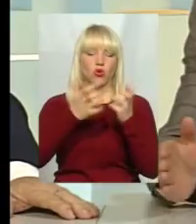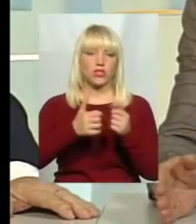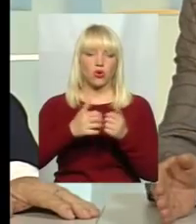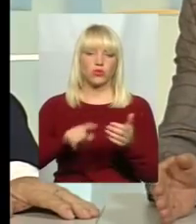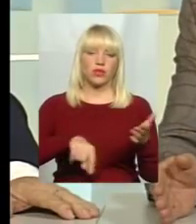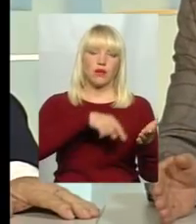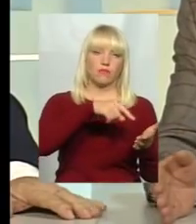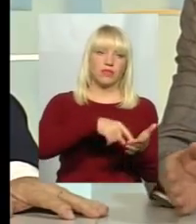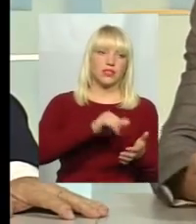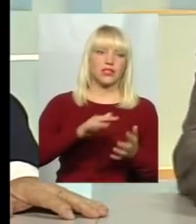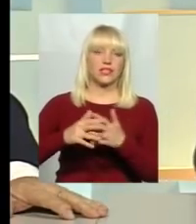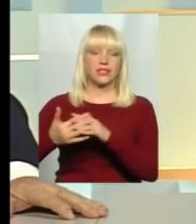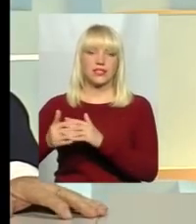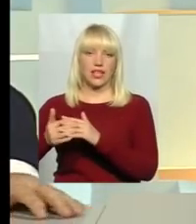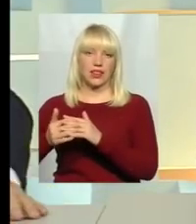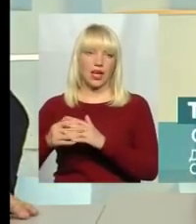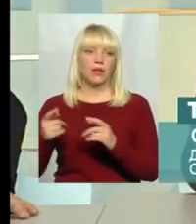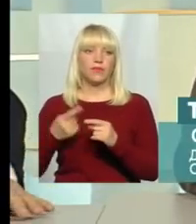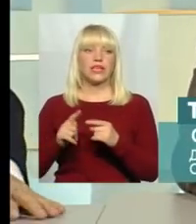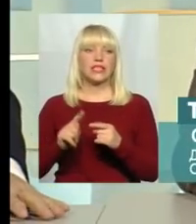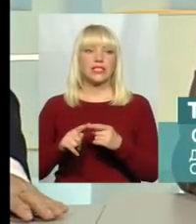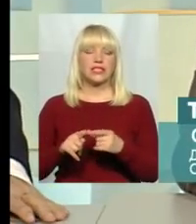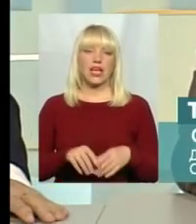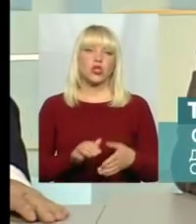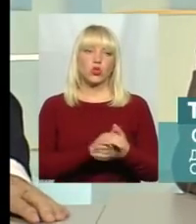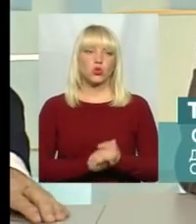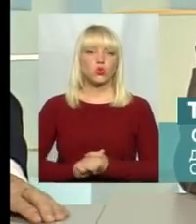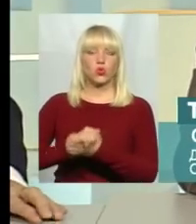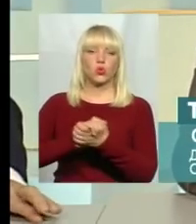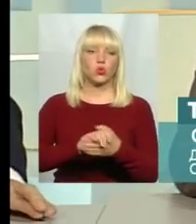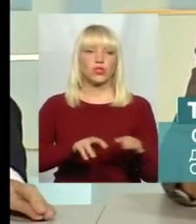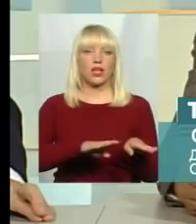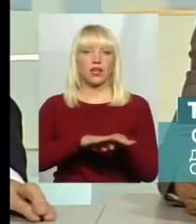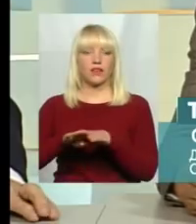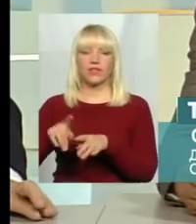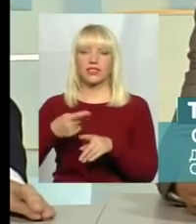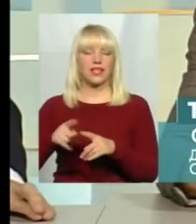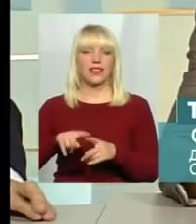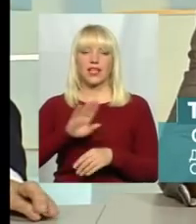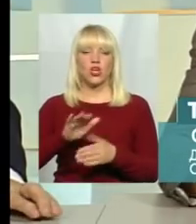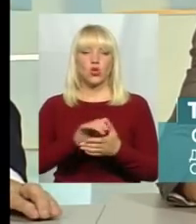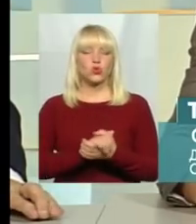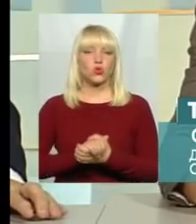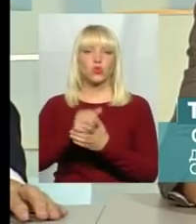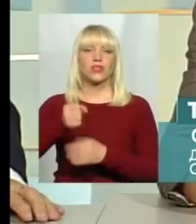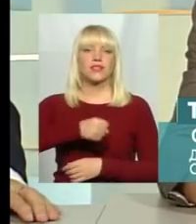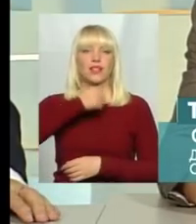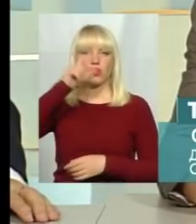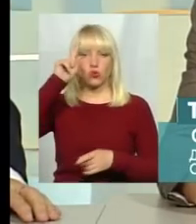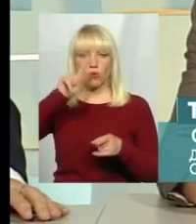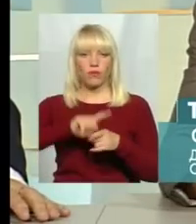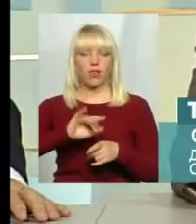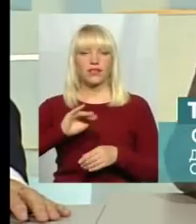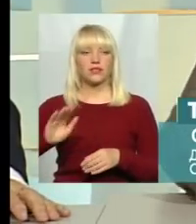і розрахунок має бути в села. І це союз рівних. Це не союз старшого брата з молодшим. Тому що один одному мають що